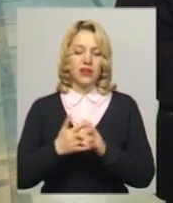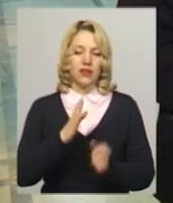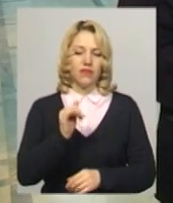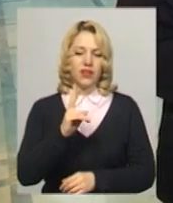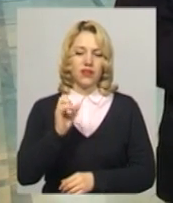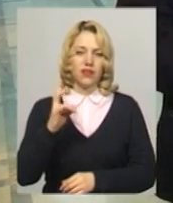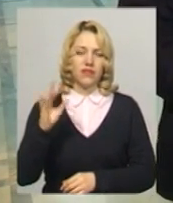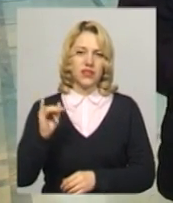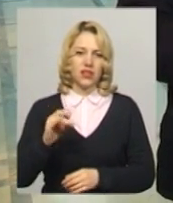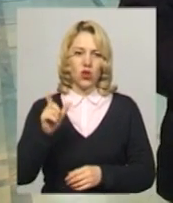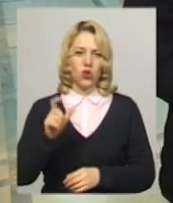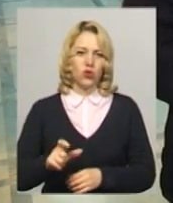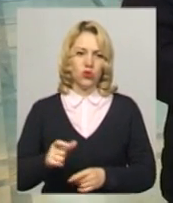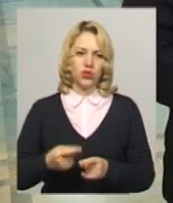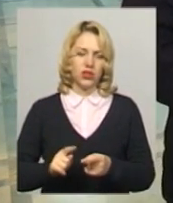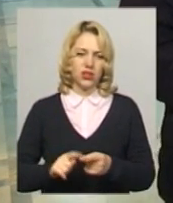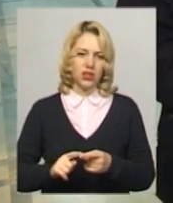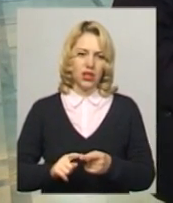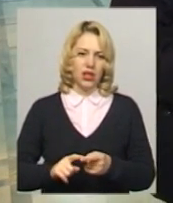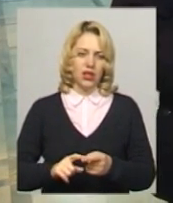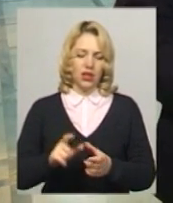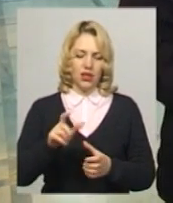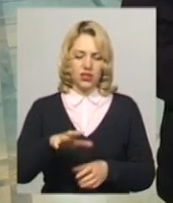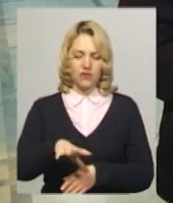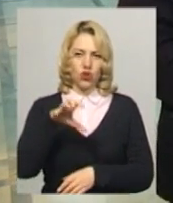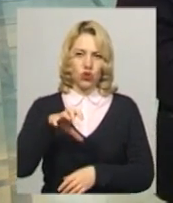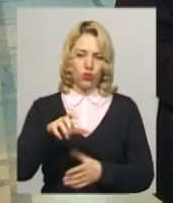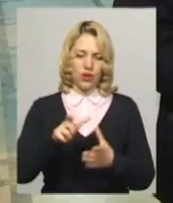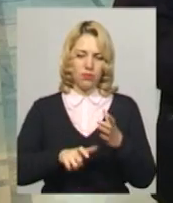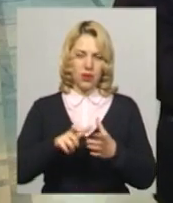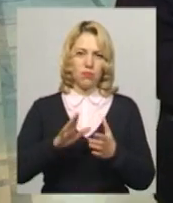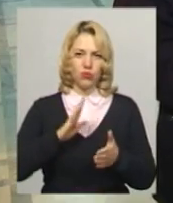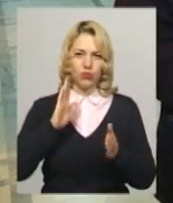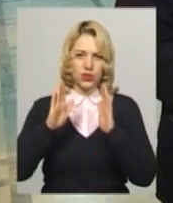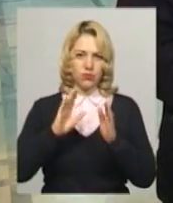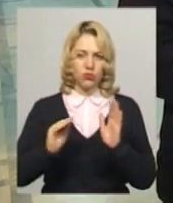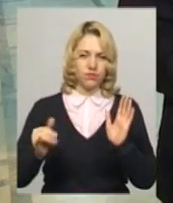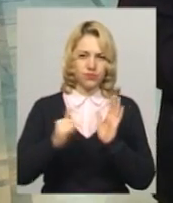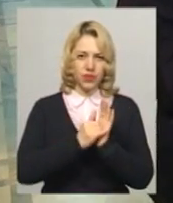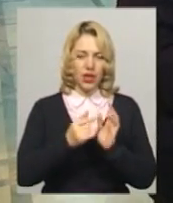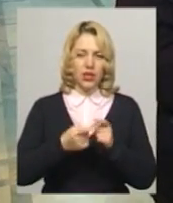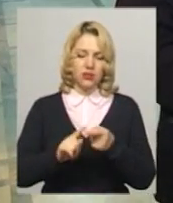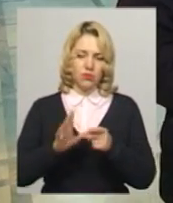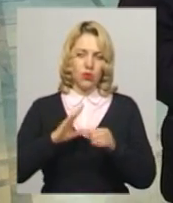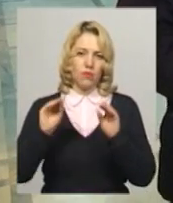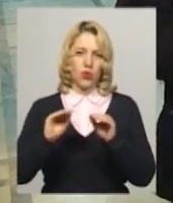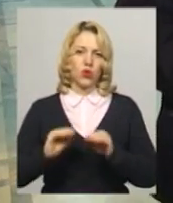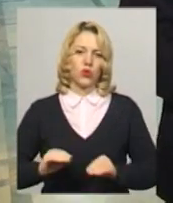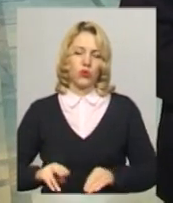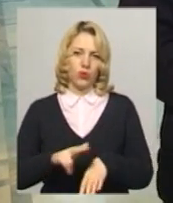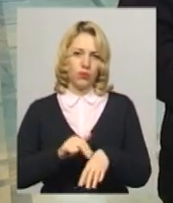людина сфотографувала бюлетені, виклала його в соцмережі. Наскільки мені відомо, поліція склала адмінпротокол за цим